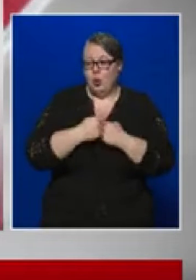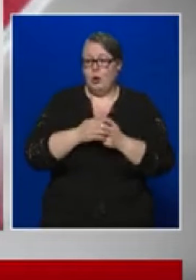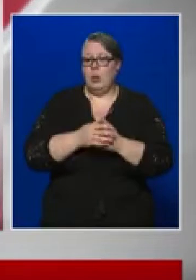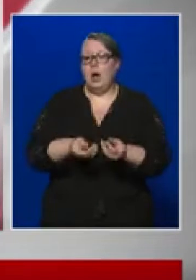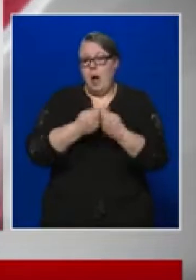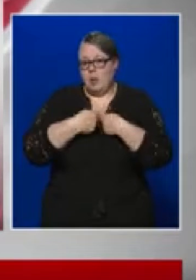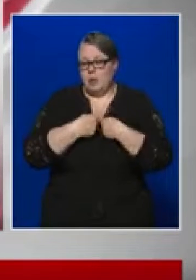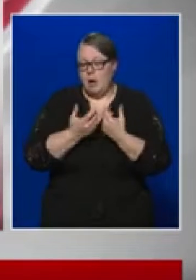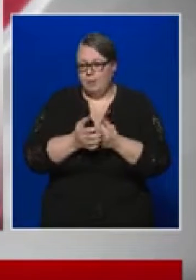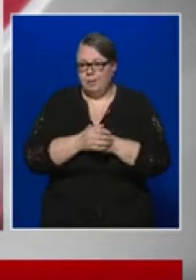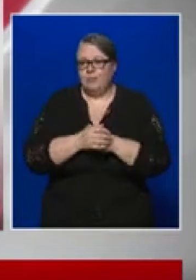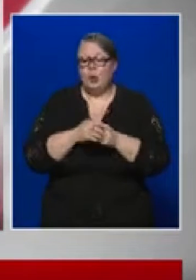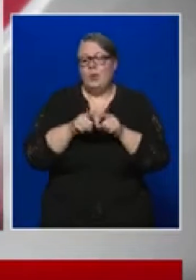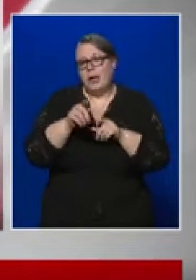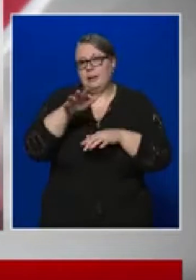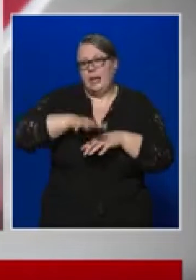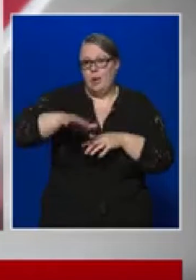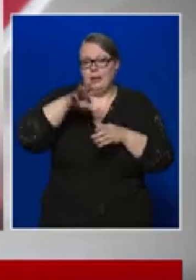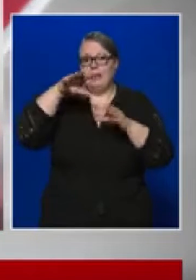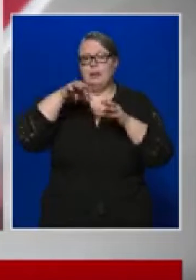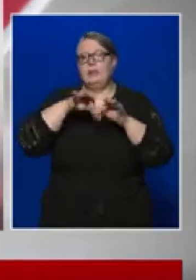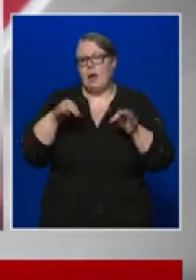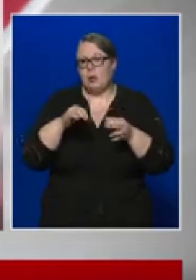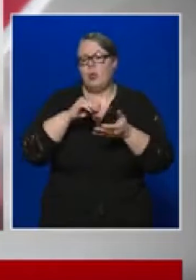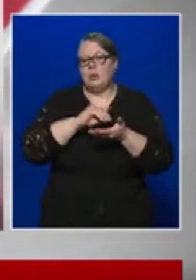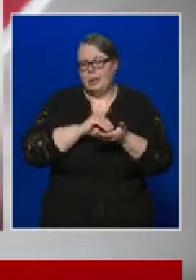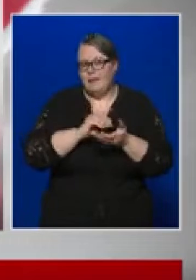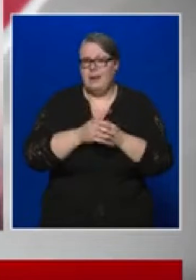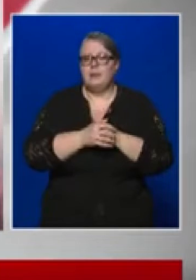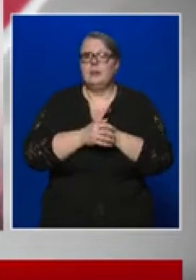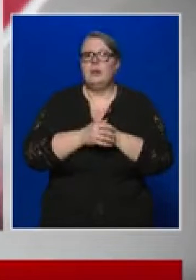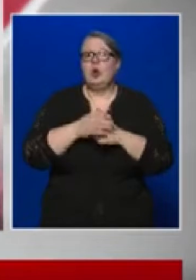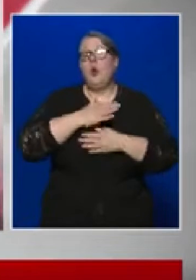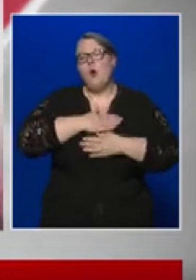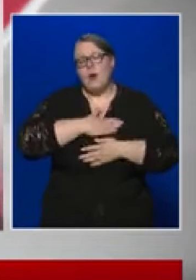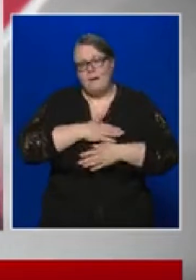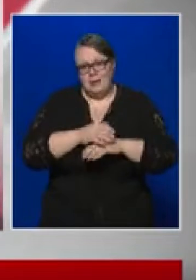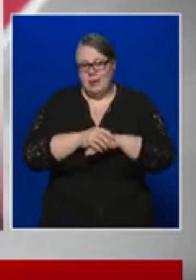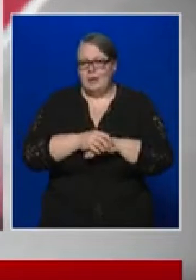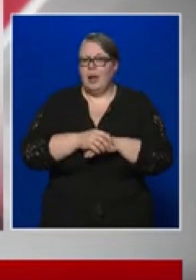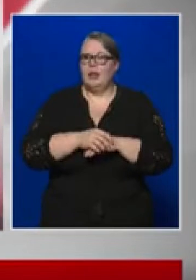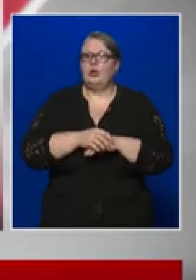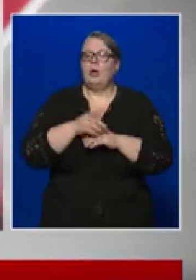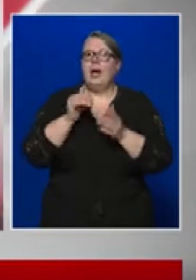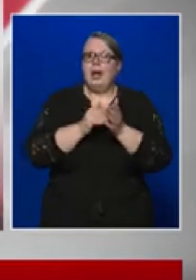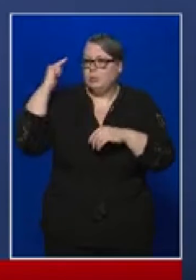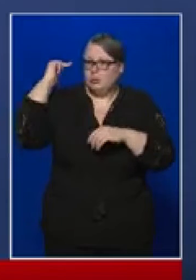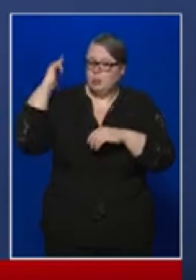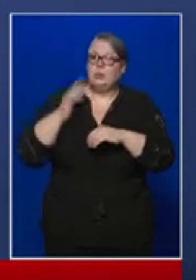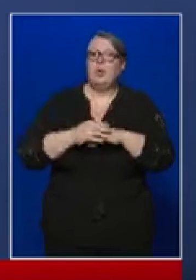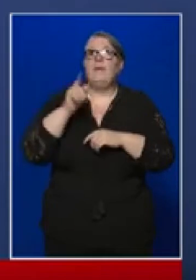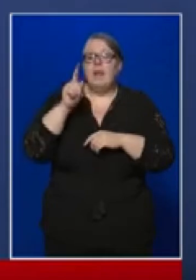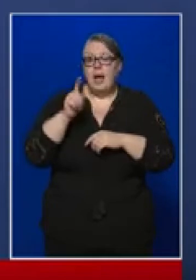megyében az elmúlt 24 órában egy fővel 176-ra emelkedett az új koronavírussal regisztráltak száma.